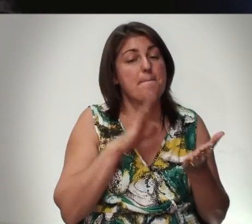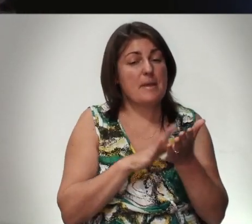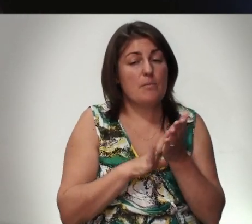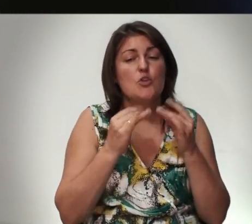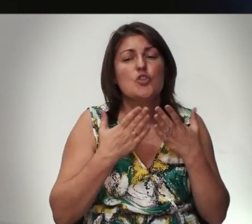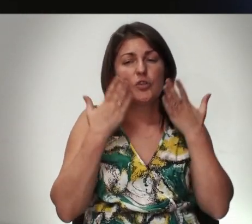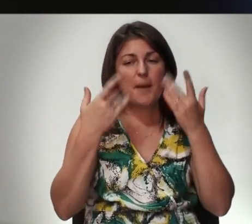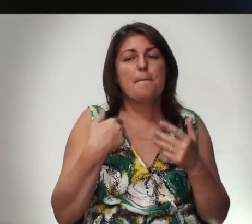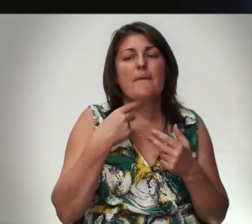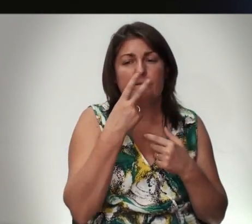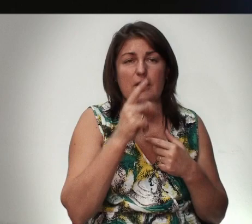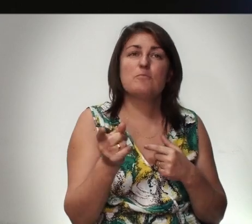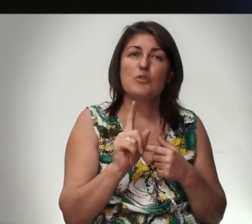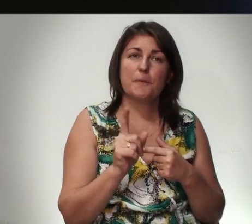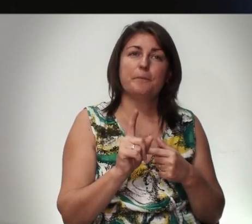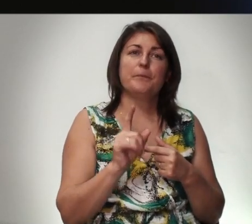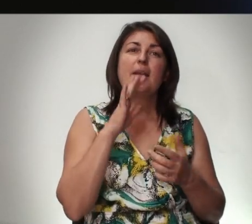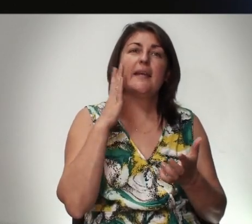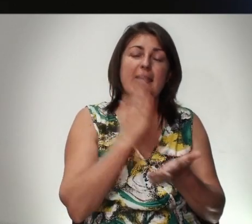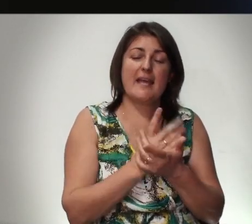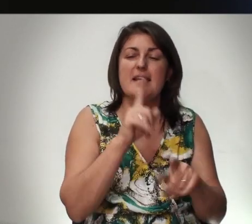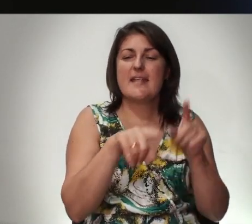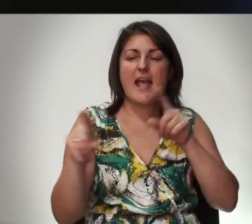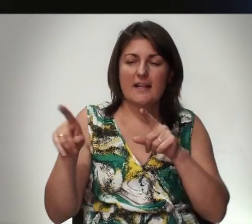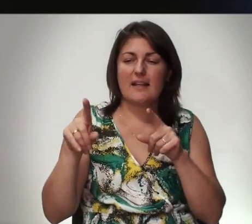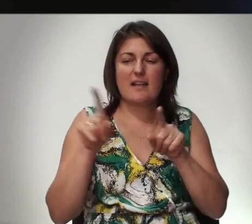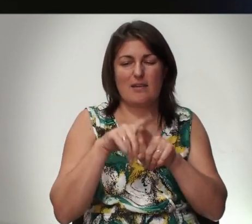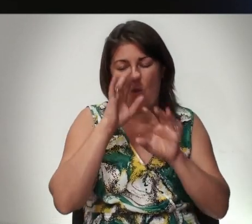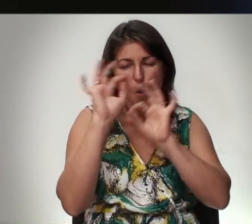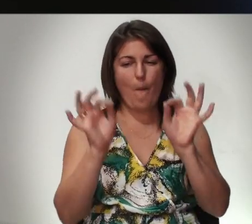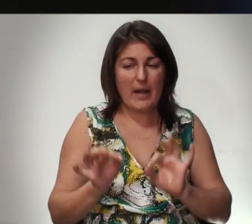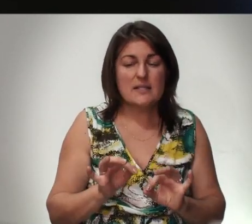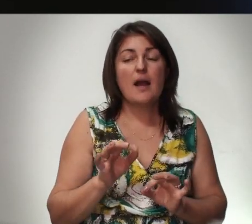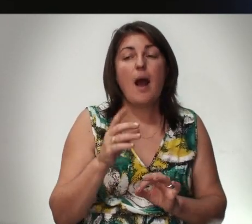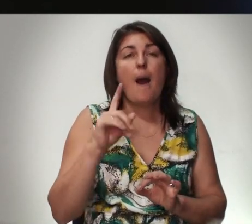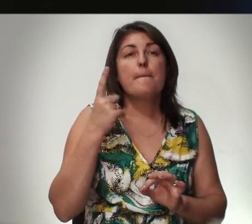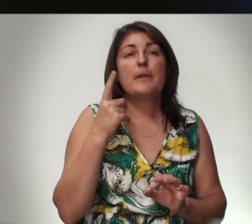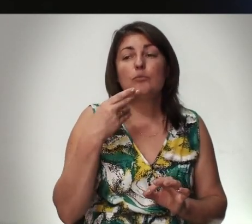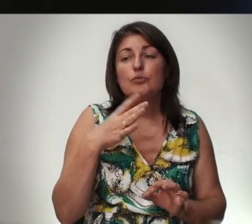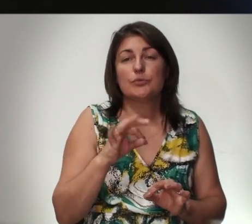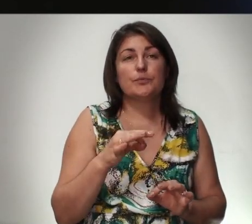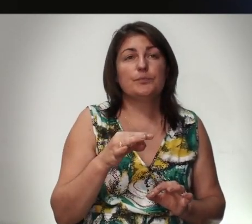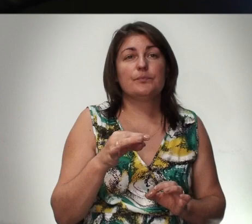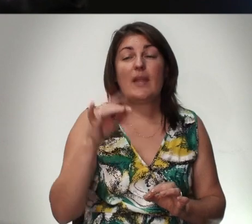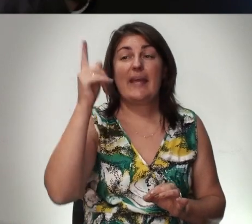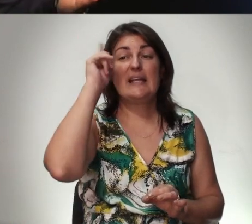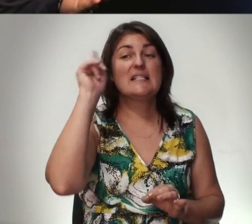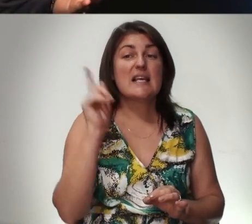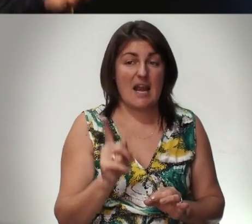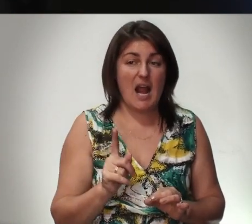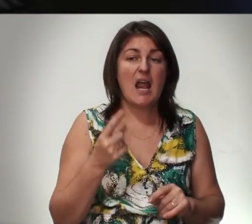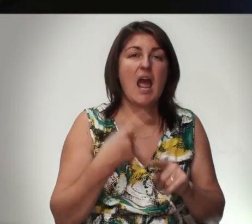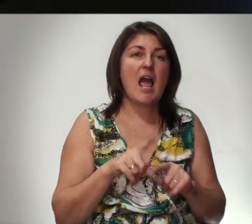читаем Мы видим Что Есть некоторые Прообразы Потому что Израиль